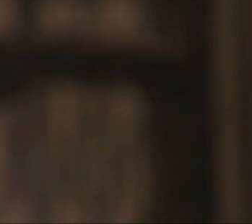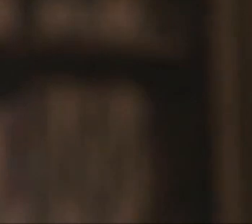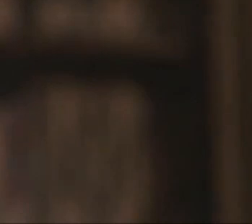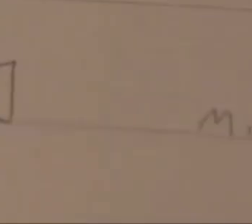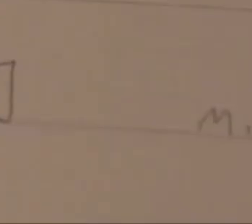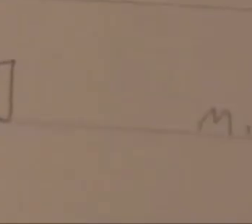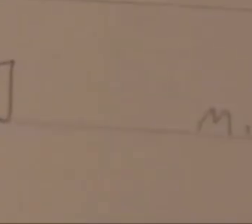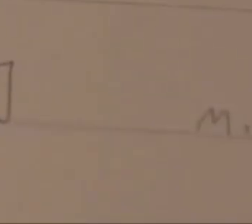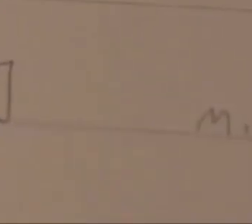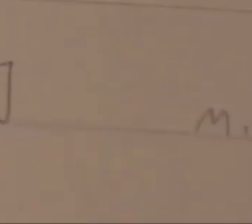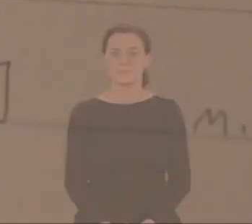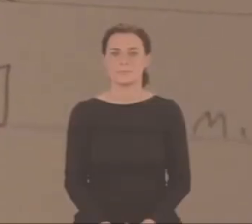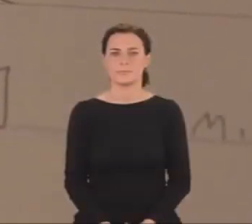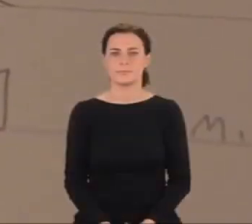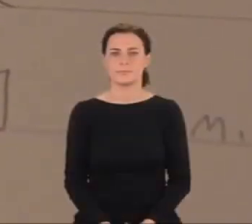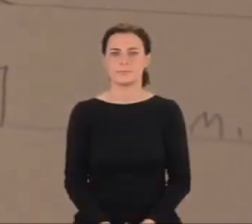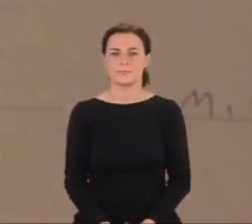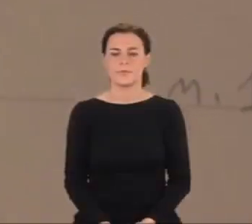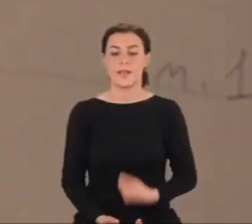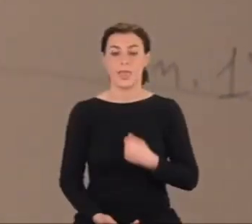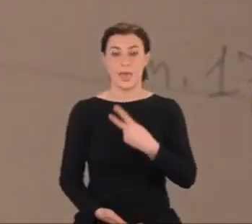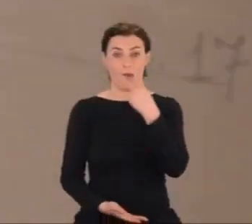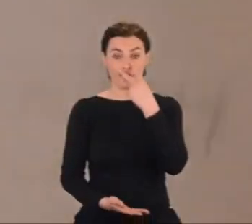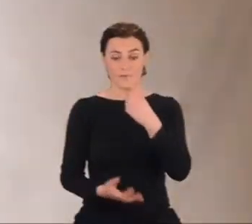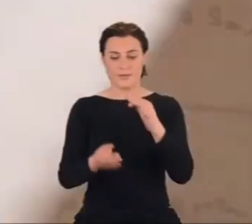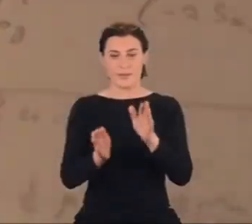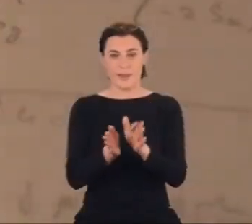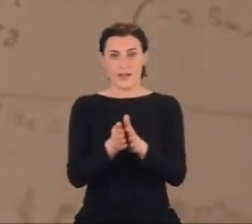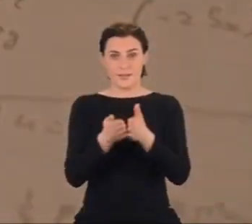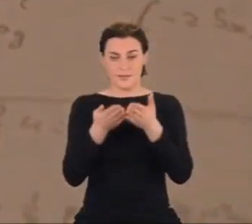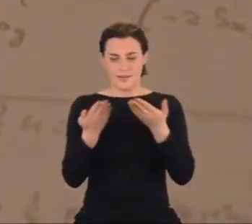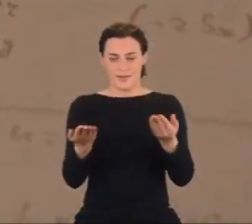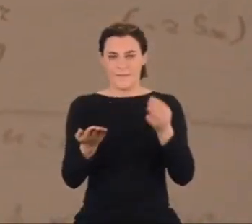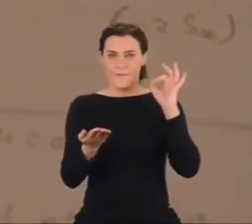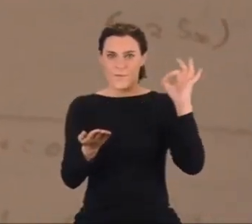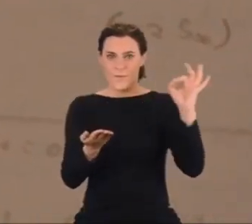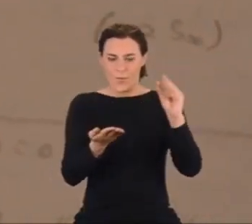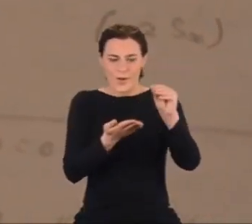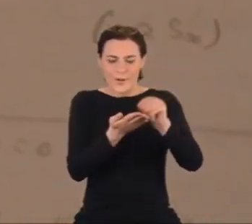To wzruszające przekładać kartki zapisane jego ręką.